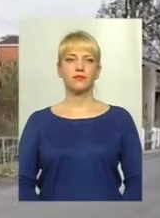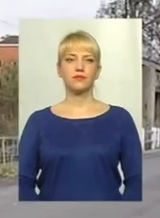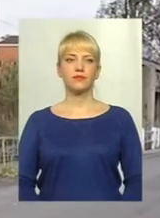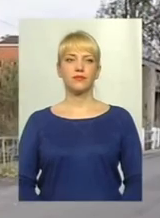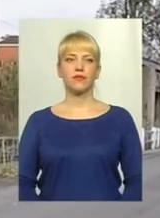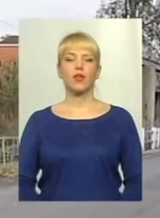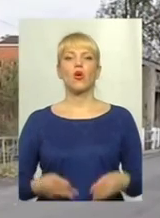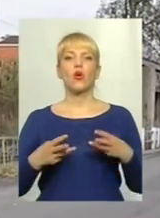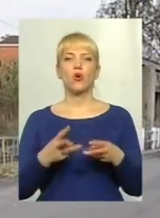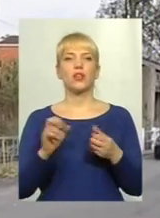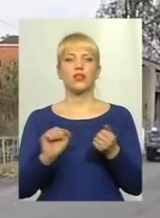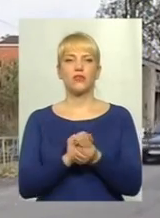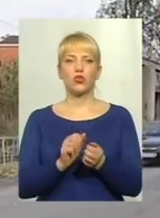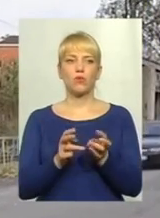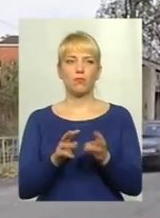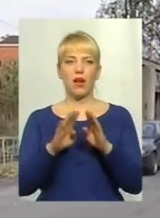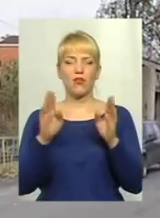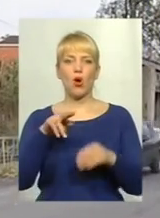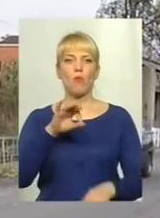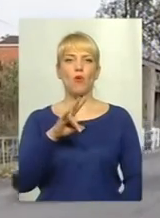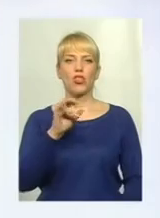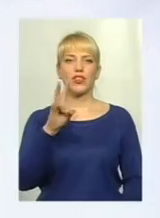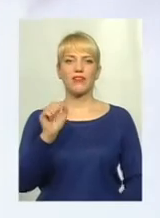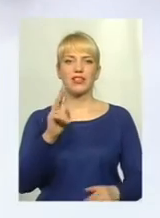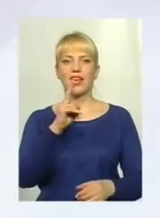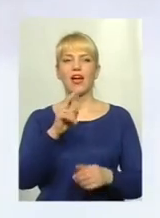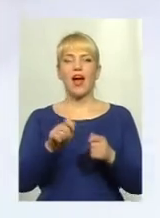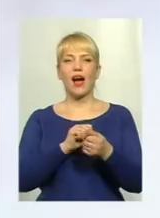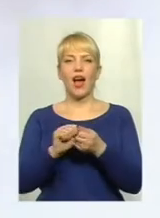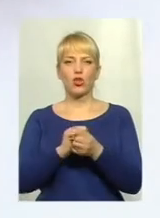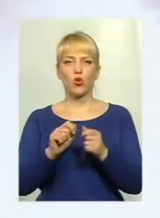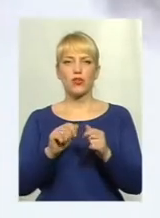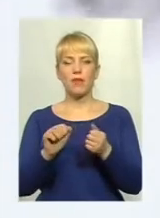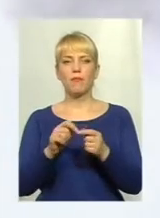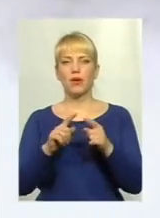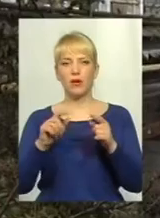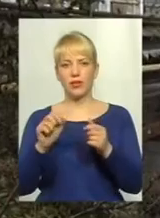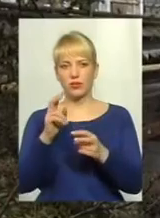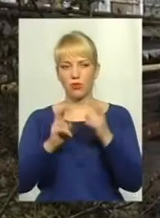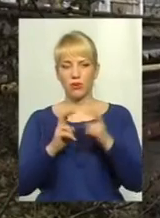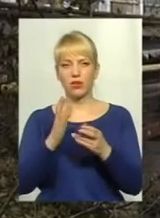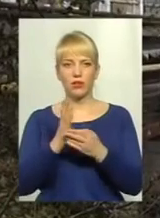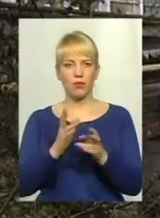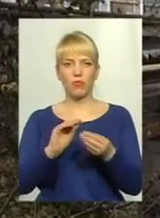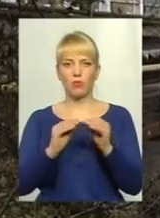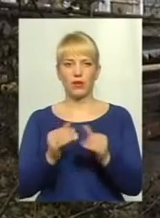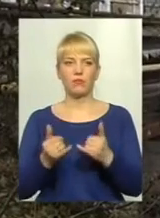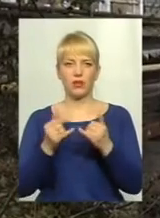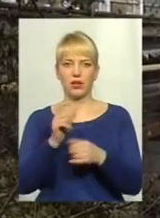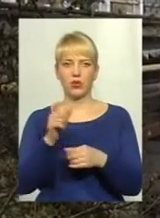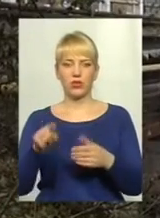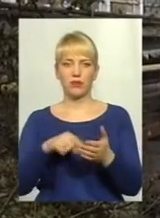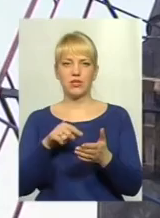Котельня на твердому паливі Пунінківського картонно-паперового комбінату завдає чимало проблем мешканцям містечка.